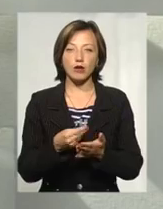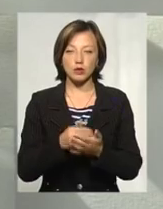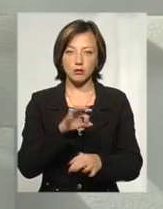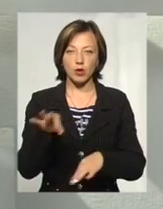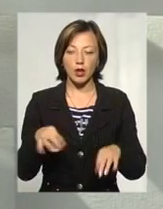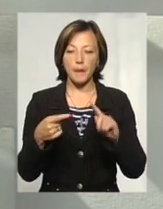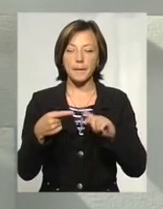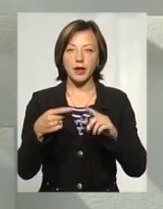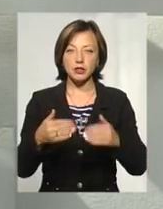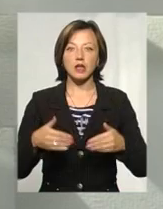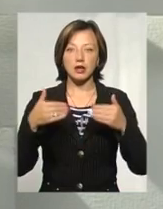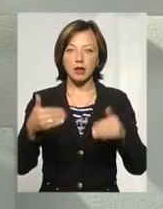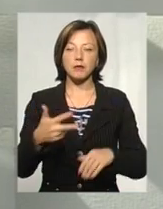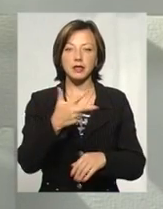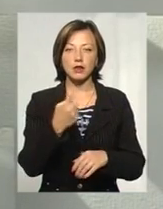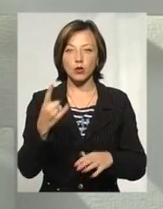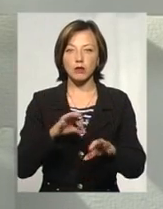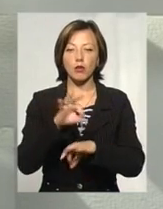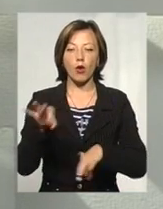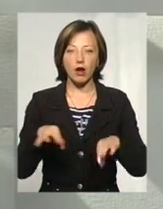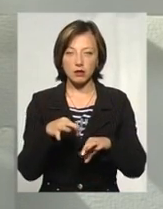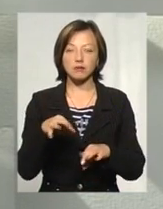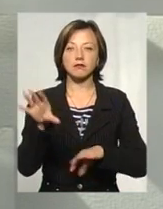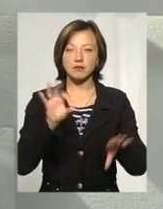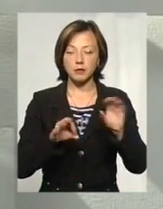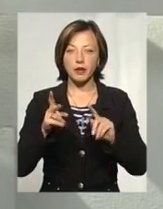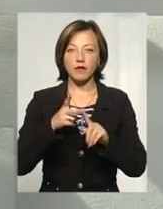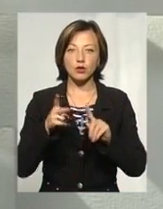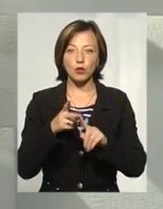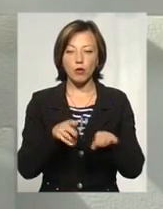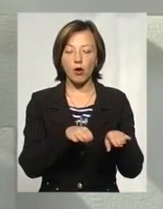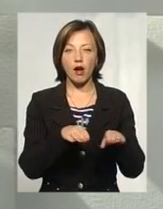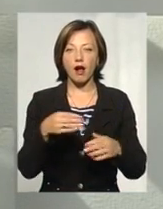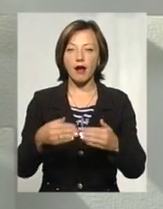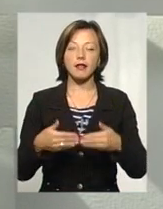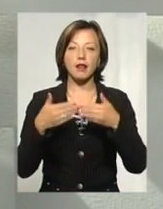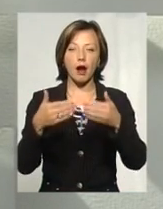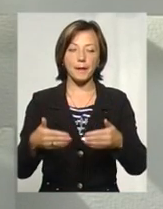Перший етап пройшли 31 проєкт, який в другому етапі вже